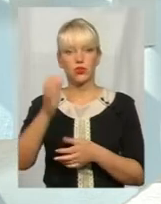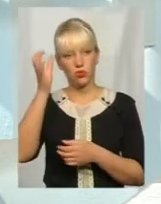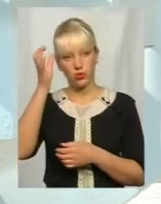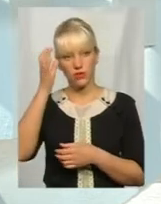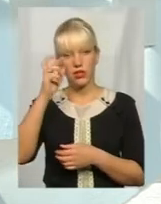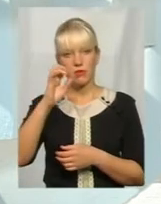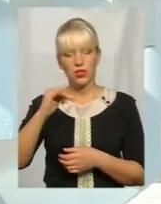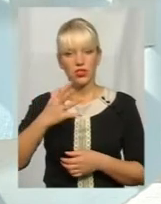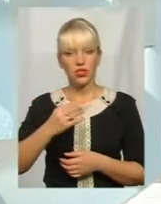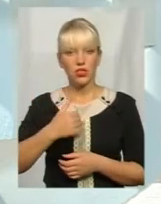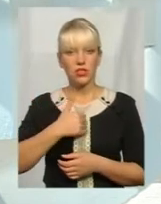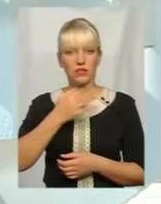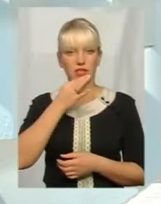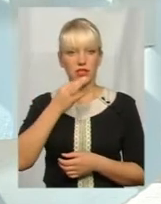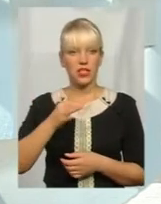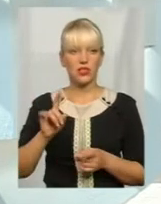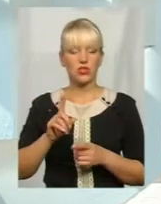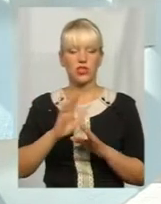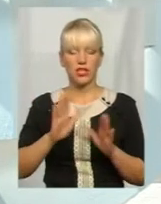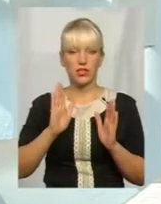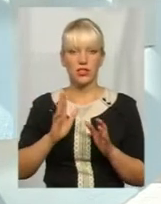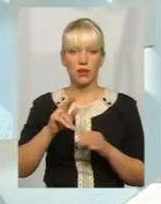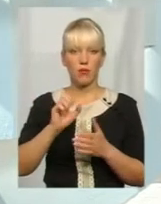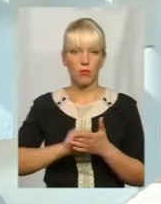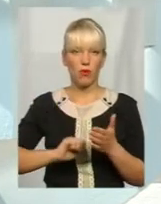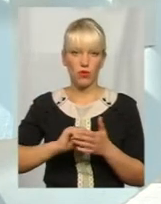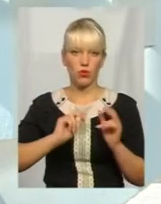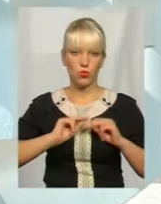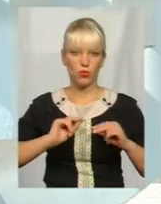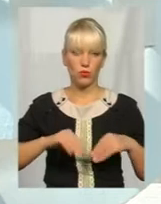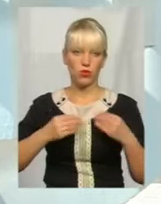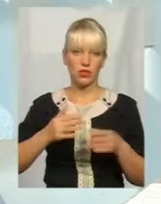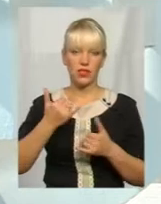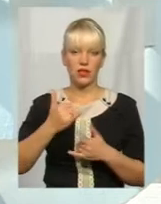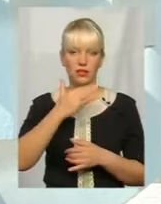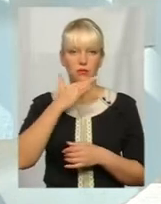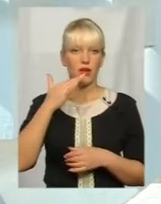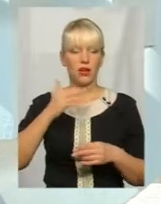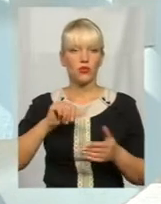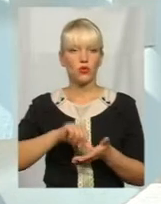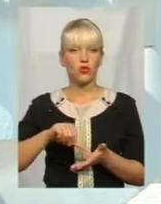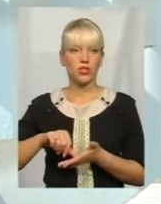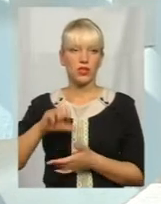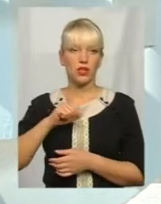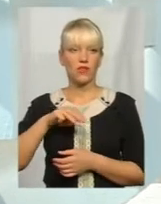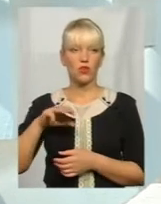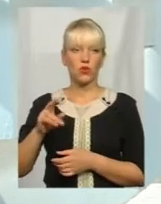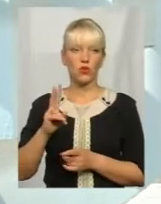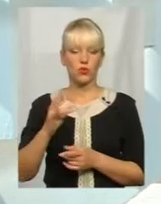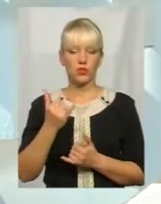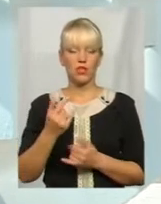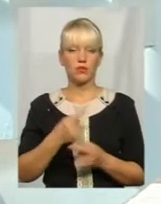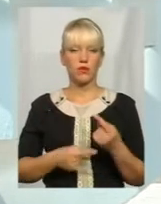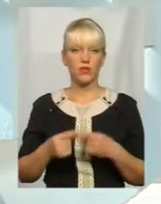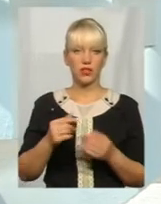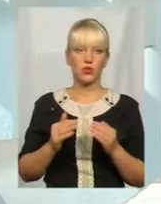наголосити, що не тільки по поводу роботодавців. Зараз багато учасників воїнів АТО, які зараз повертаються